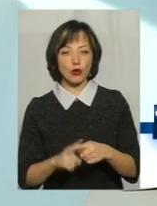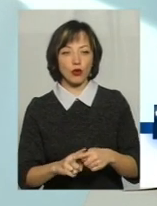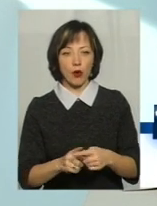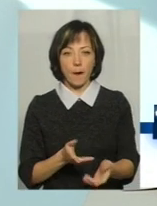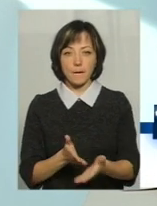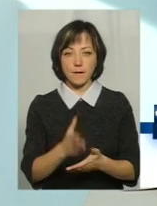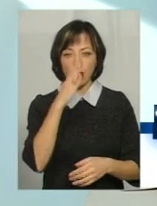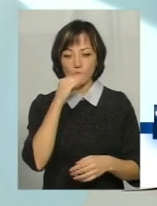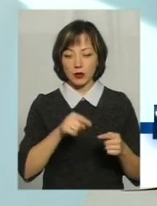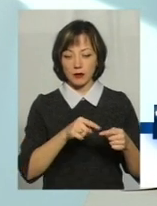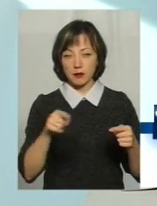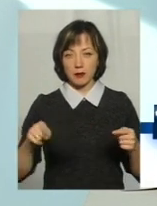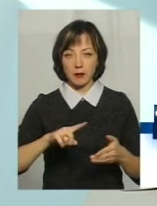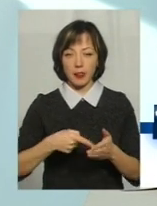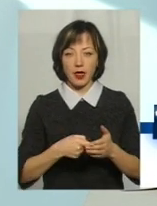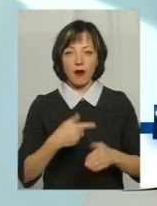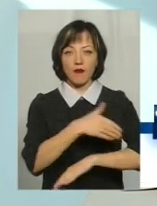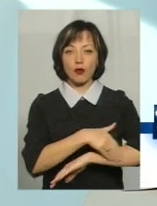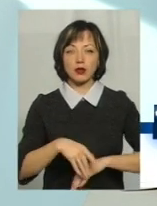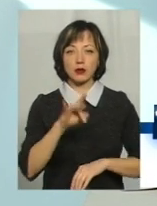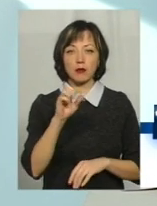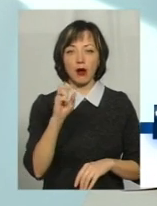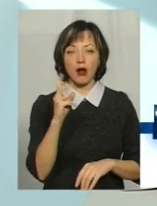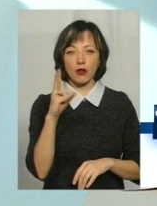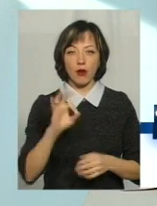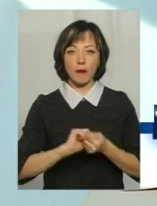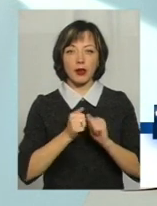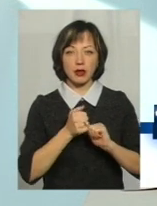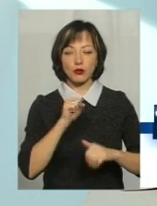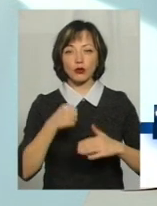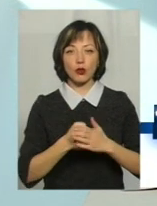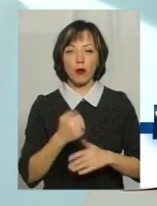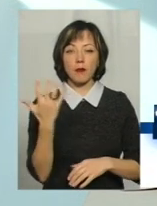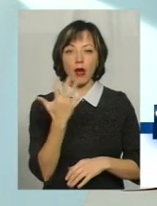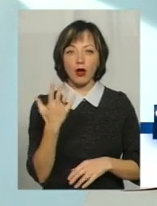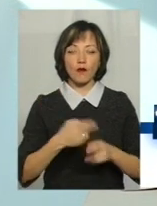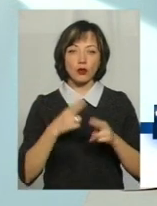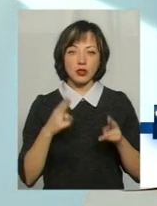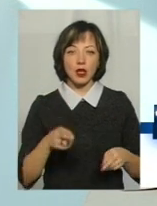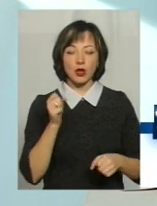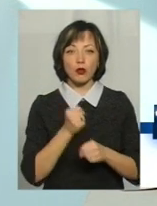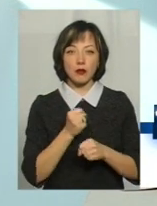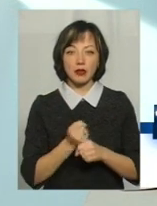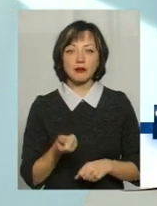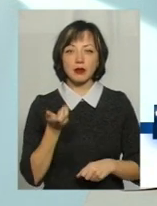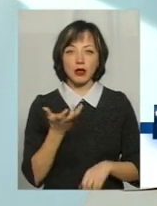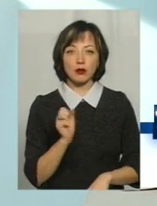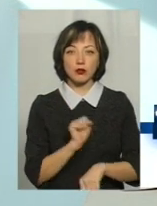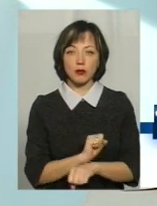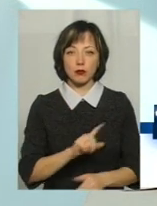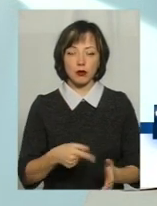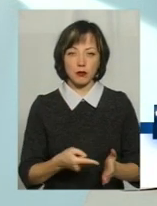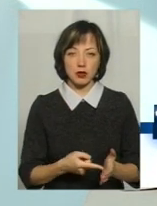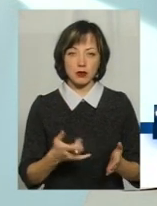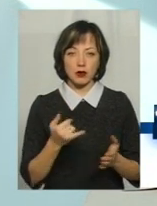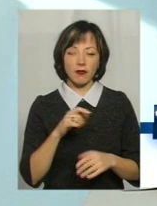міста. Тобто він буде йти по вулиці Степана Бандери, по вулиці Кам'янецькій, до п'ятий автостанції і робити декілька зупинок по місту в